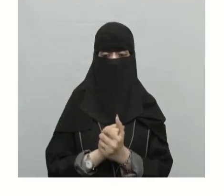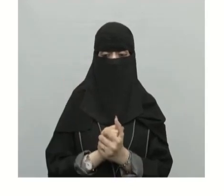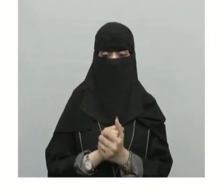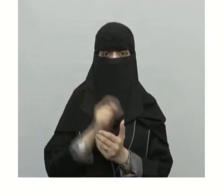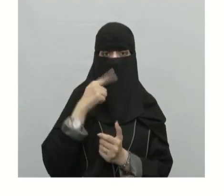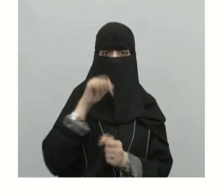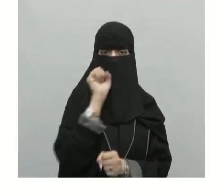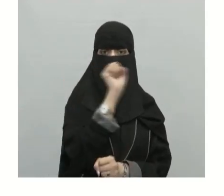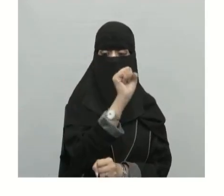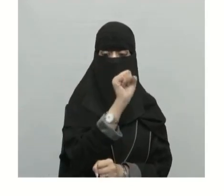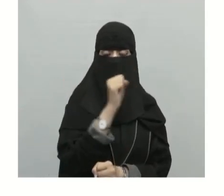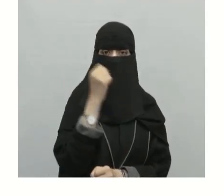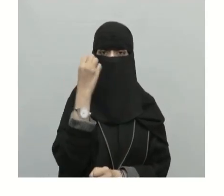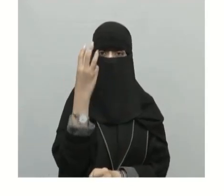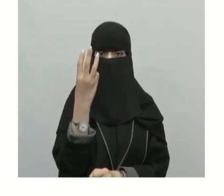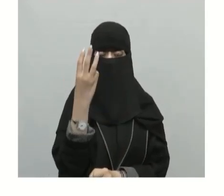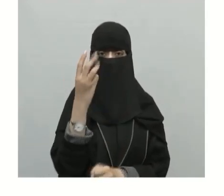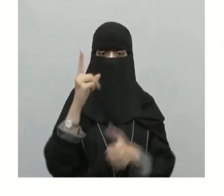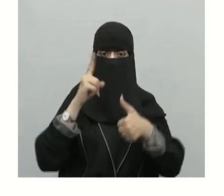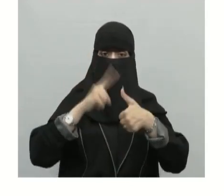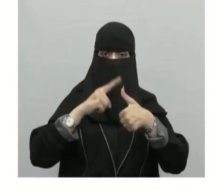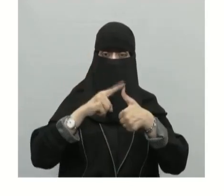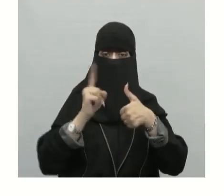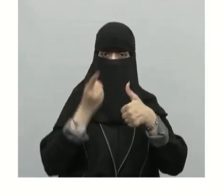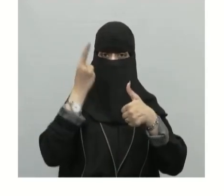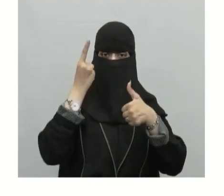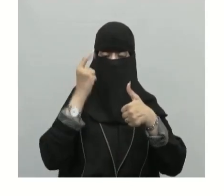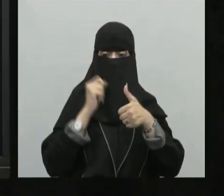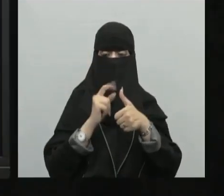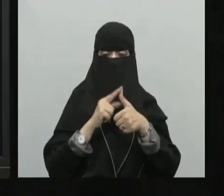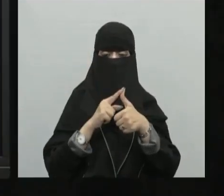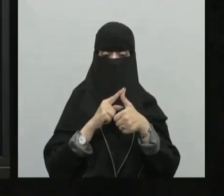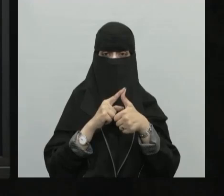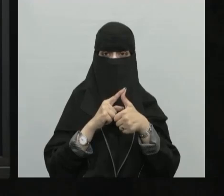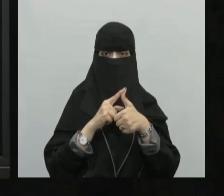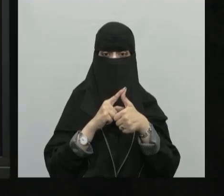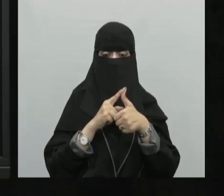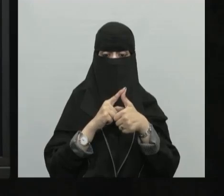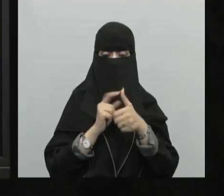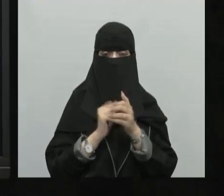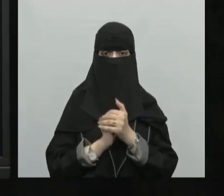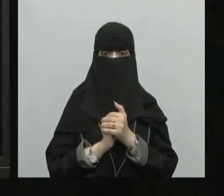نبتدئ بالخصائص أول خاصية من خصائص دوائر العرض هي